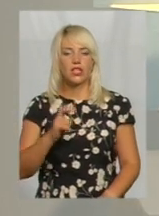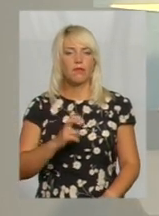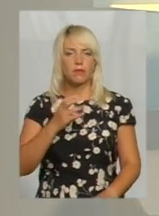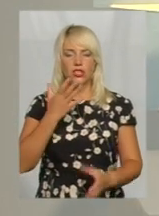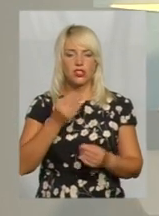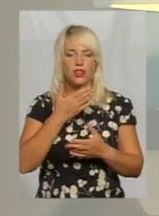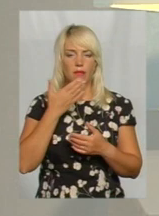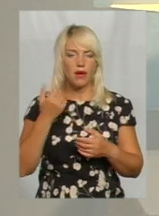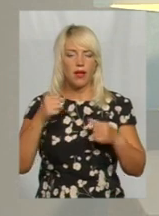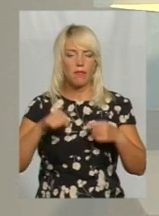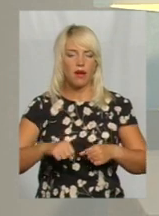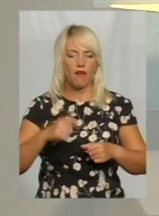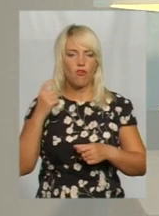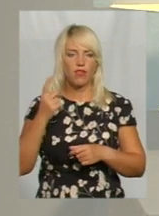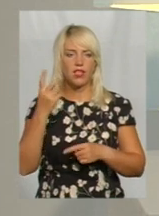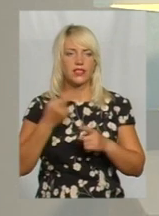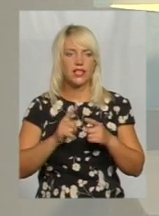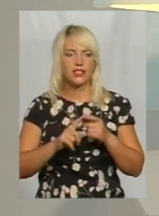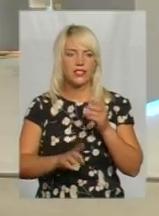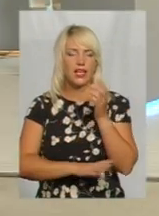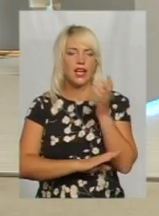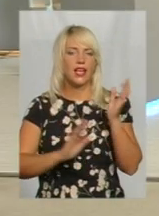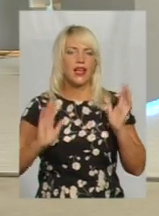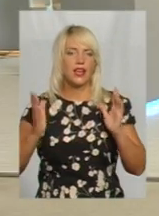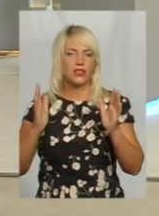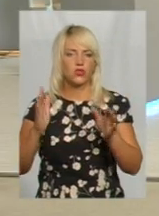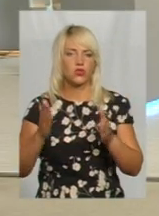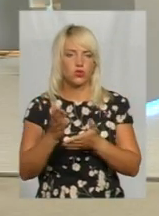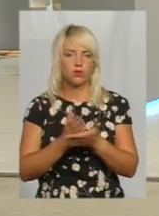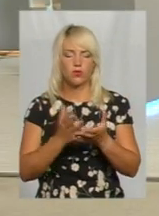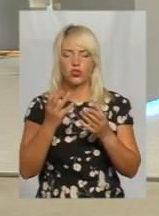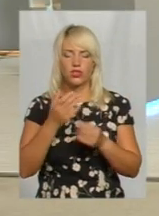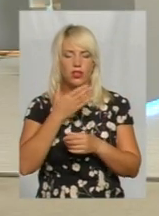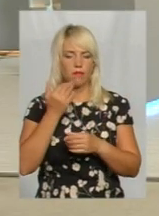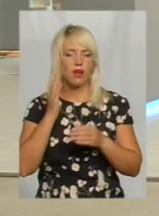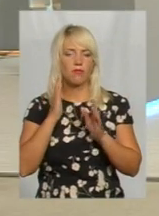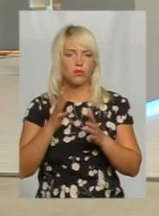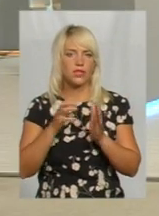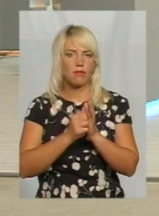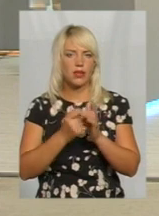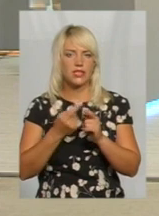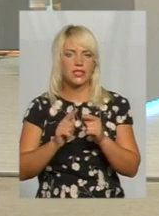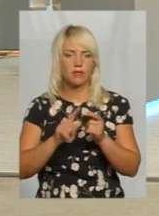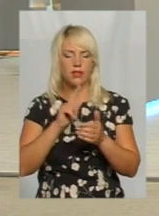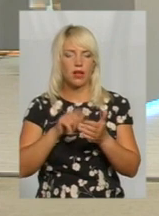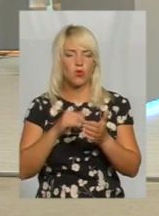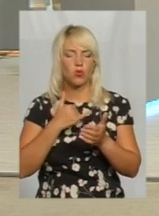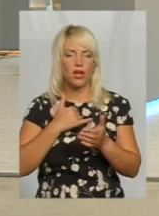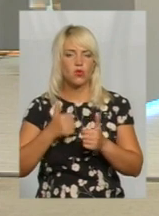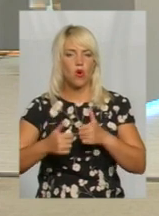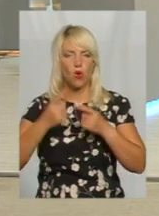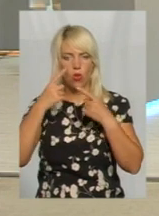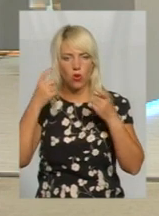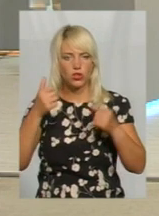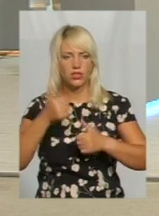на цілісосмуги, так? Чи будете оформлювати? Ще немає. Ми зараз якраз займаємося цим питанням. У вже оголошений тендер на